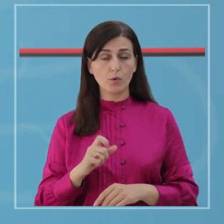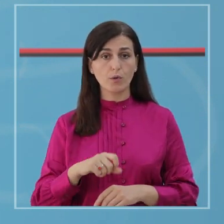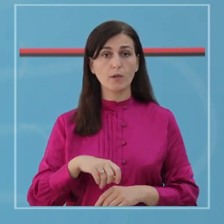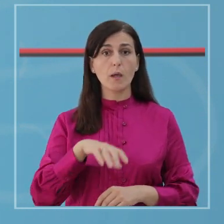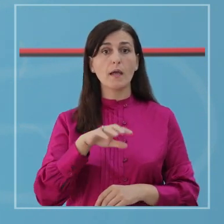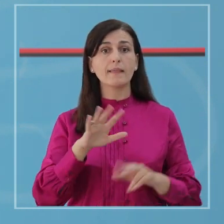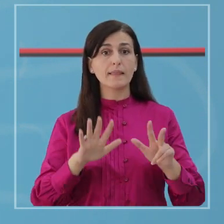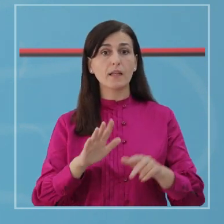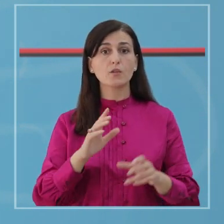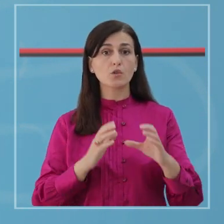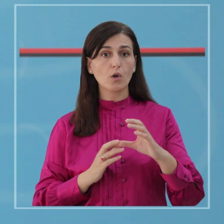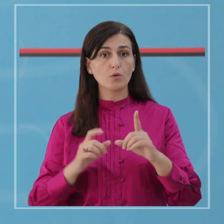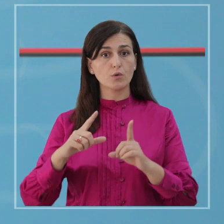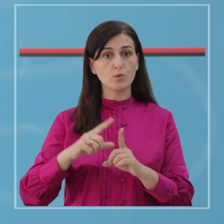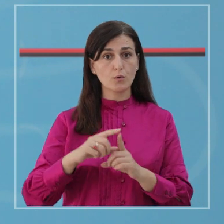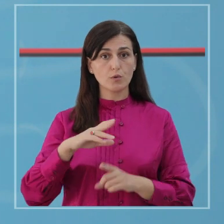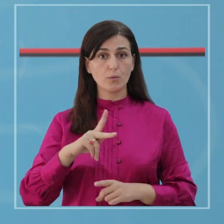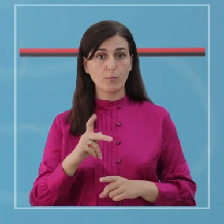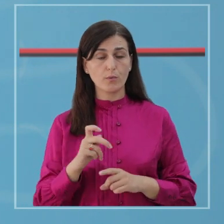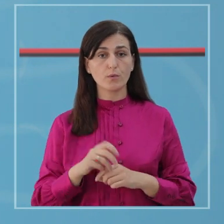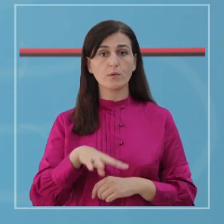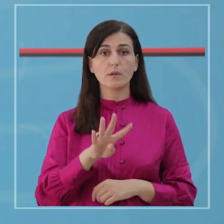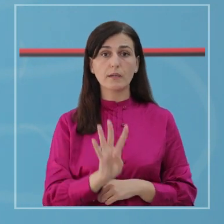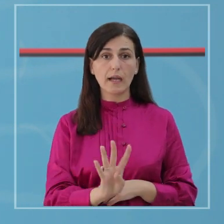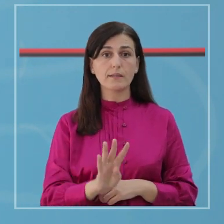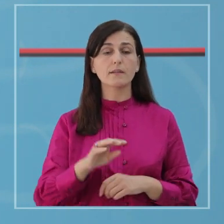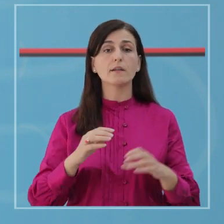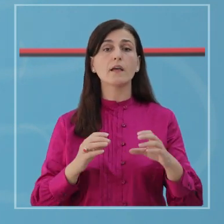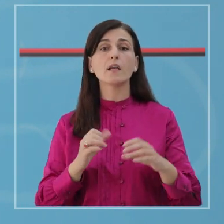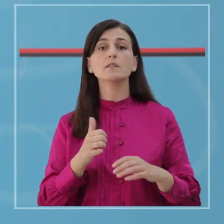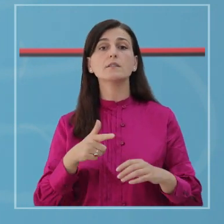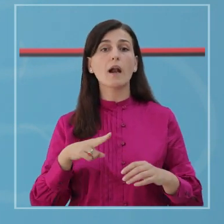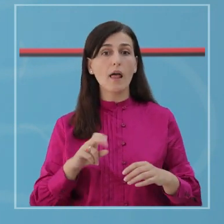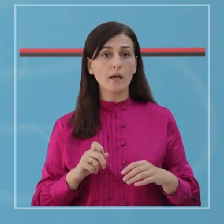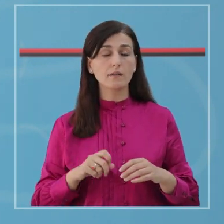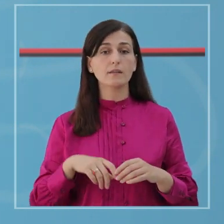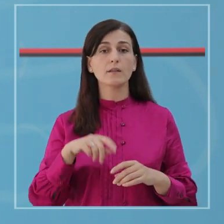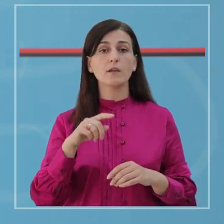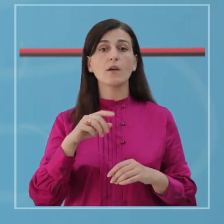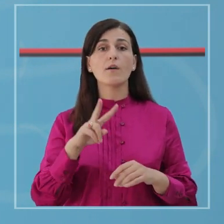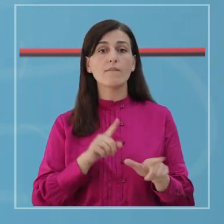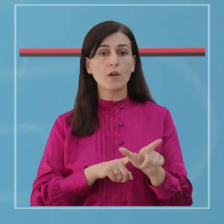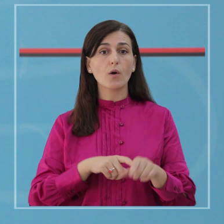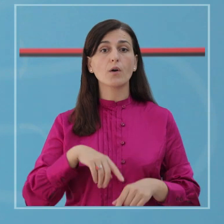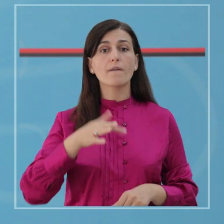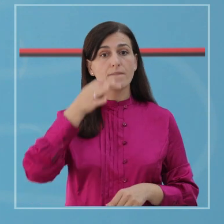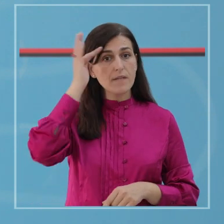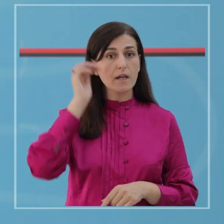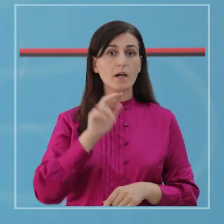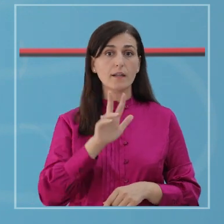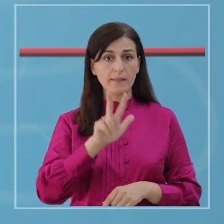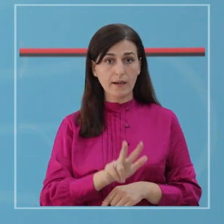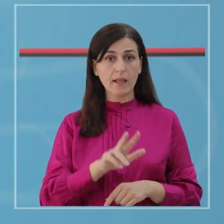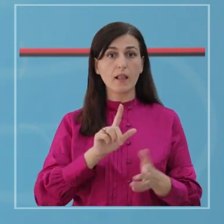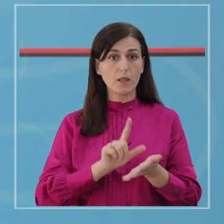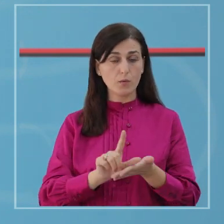raste në Shkoder, Durës dhe Puk, nga 4 raste në Saran dhe Vlor, nga 3 raste në Fir, Lushnja, 2